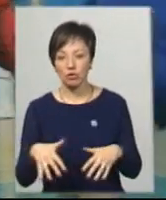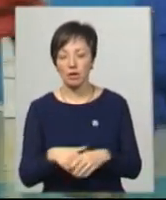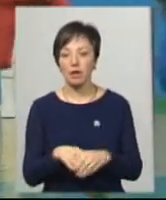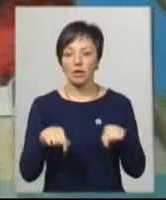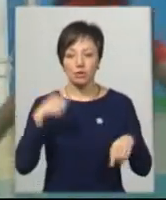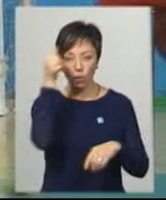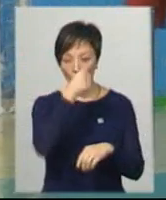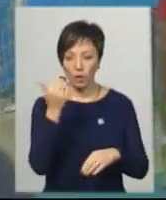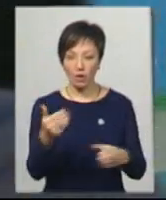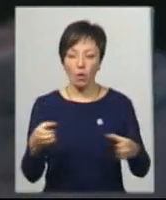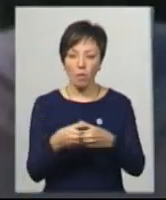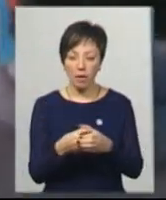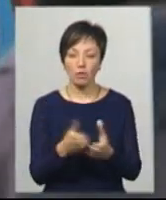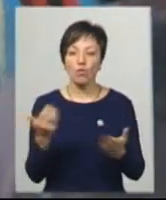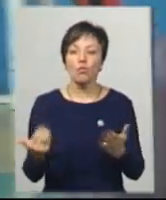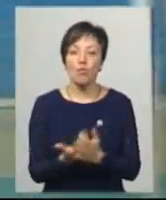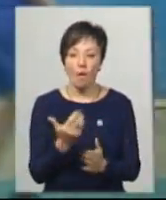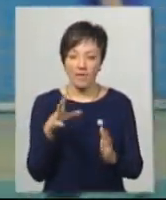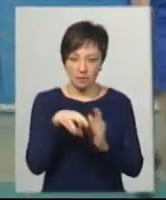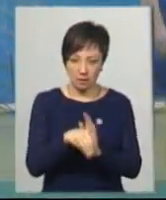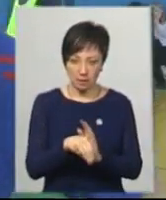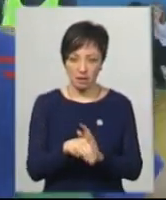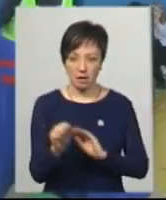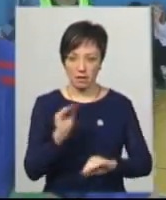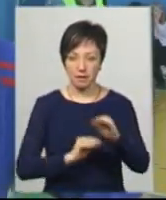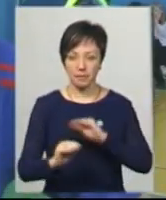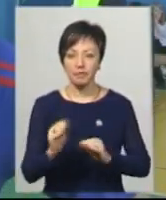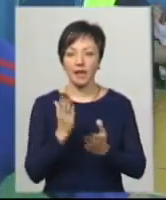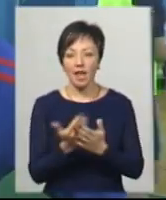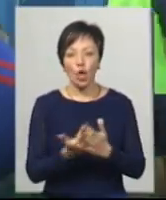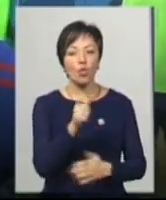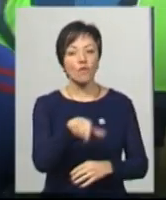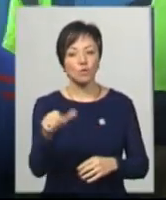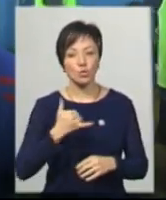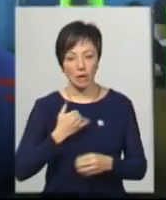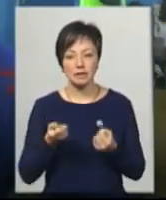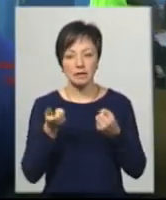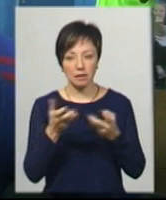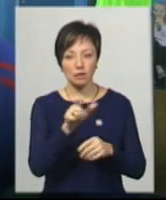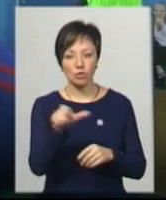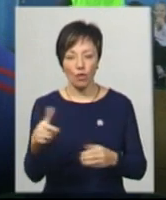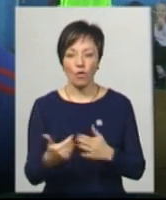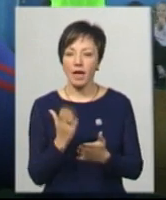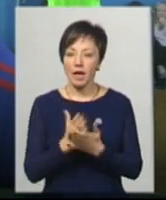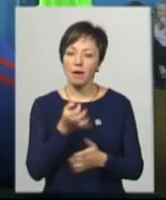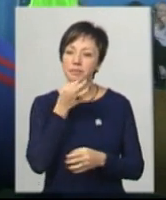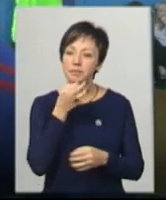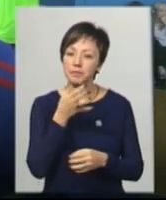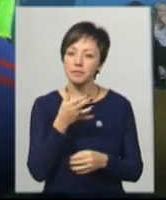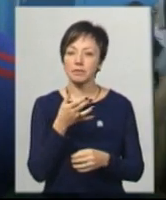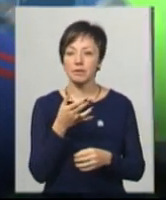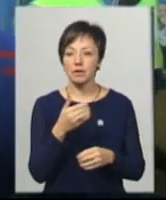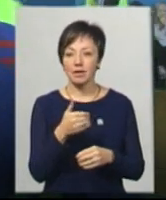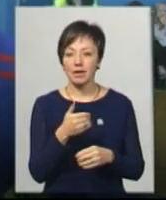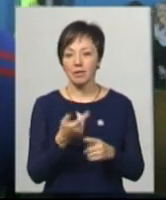Цього року їхня команда має новий склад, додає Олександр. Є новачки, в нас є пара новачків. Є такі просто, що любителі просто стукали